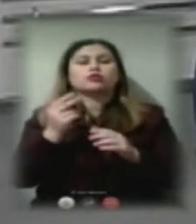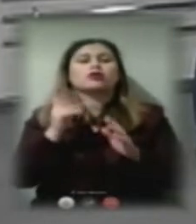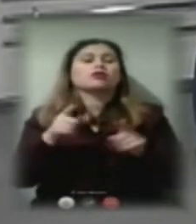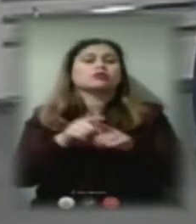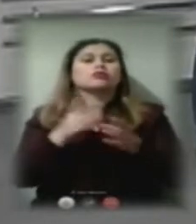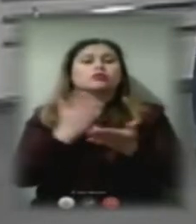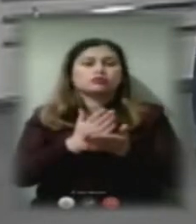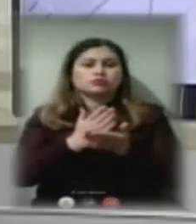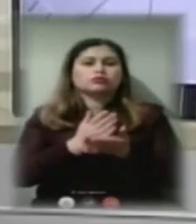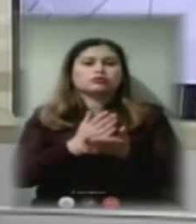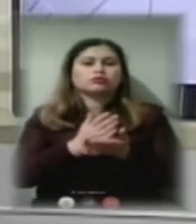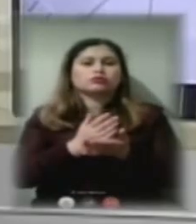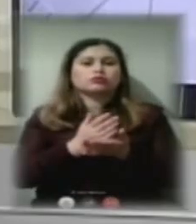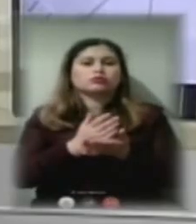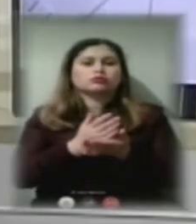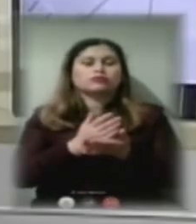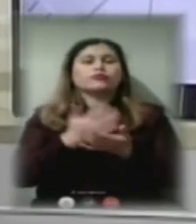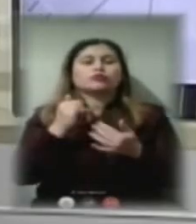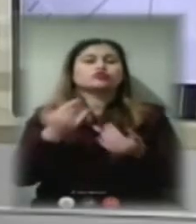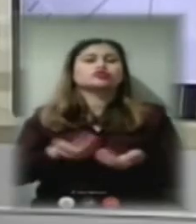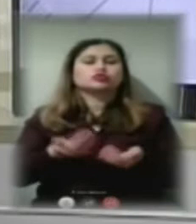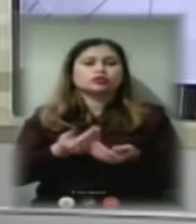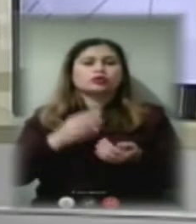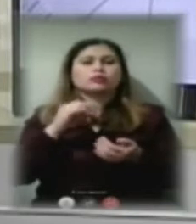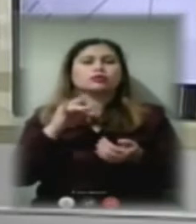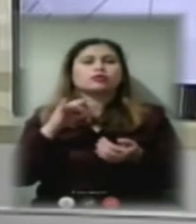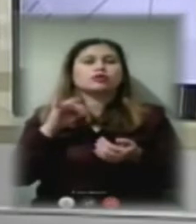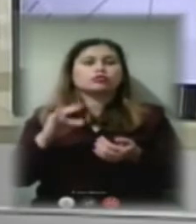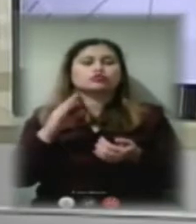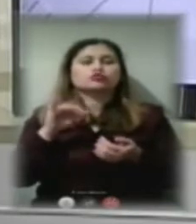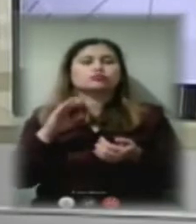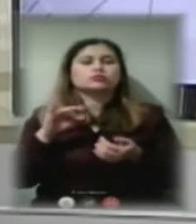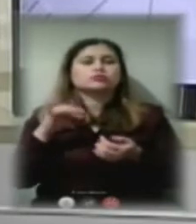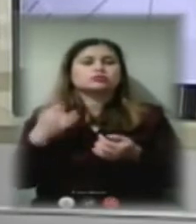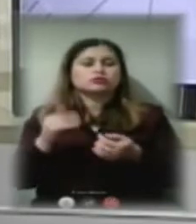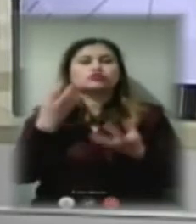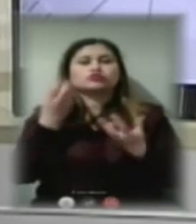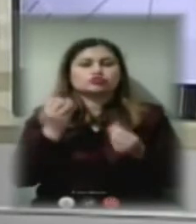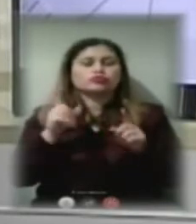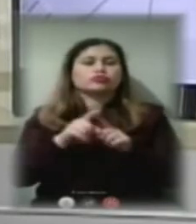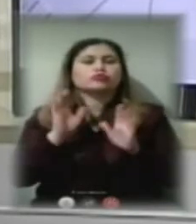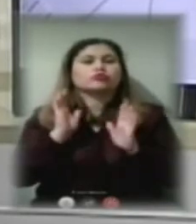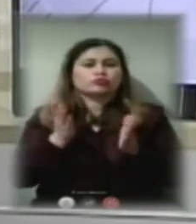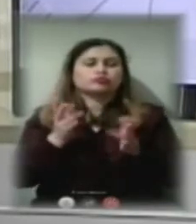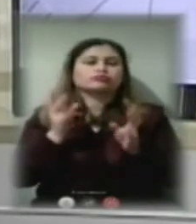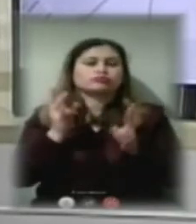жителі мікрорайону Шуменських ще будуть такі локальні ситуації.